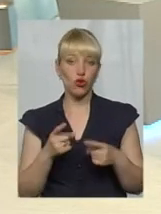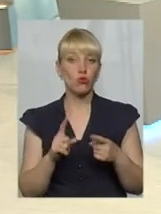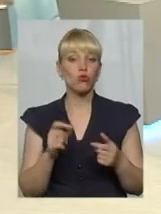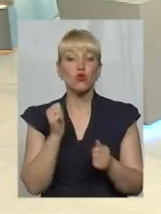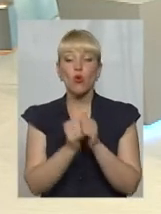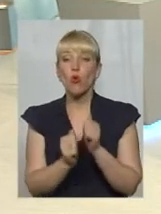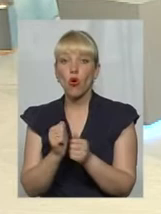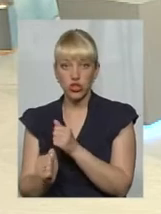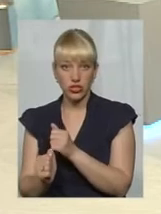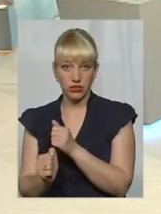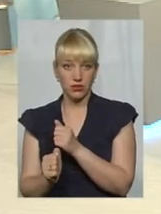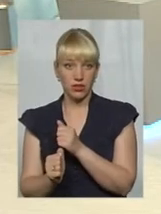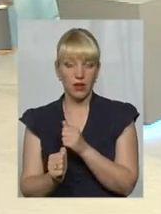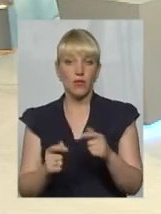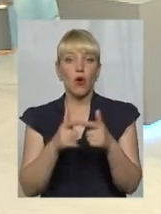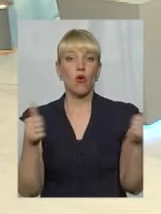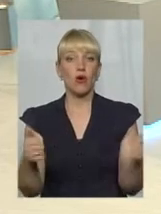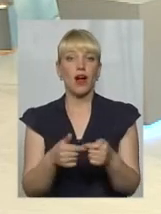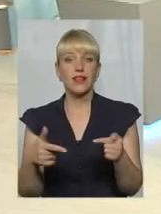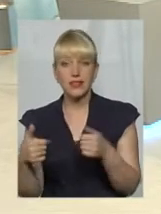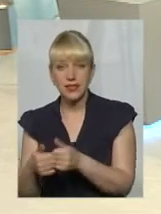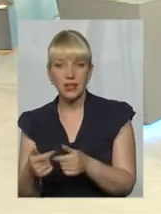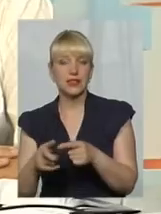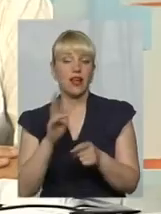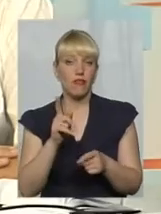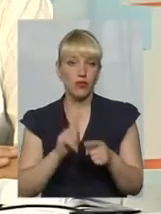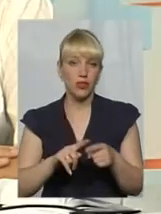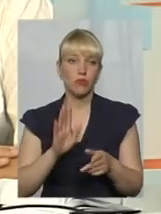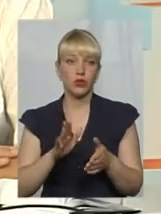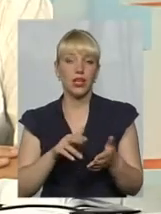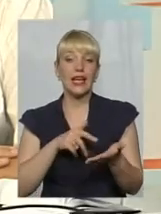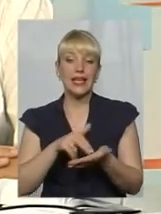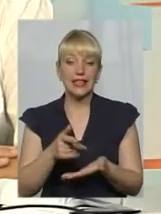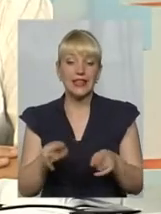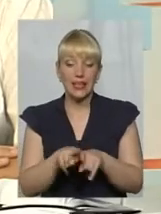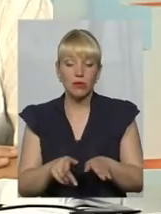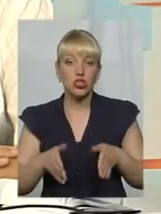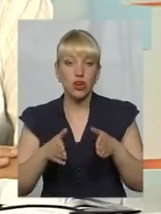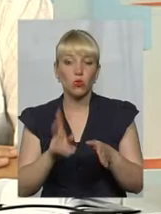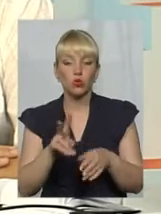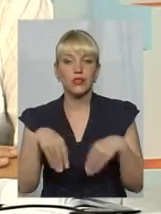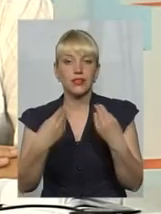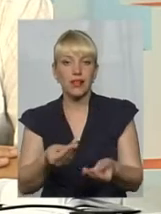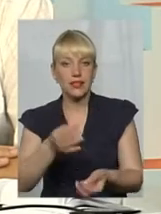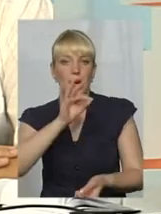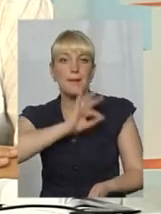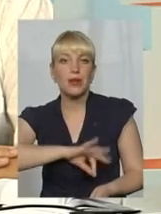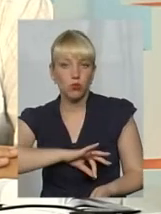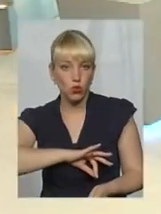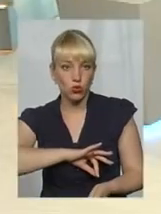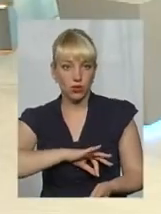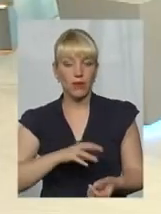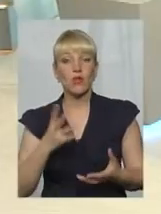організація піде з тарифом, який йому буде давати прибуток. І виграє той тариф, який буде найнижчий.